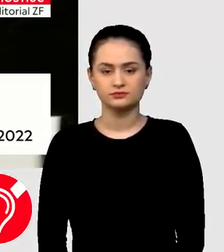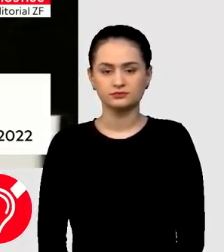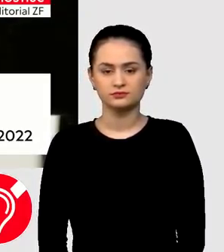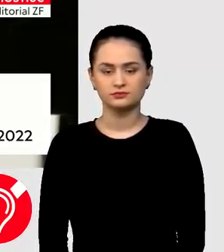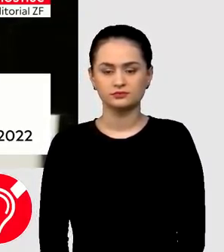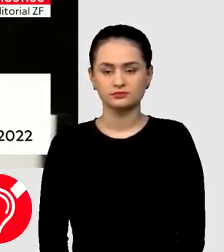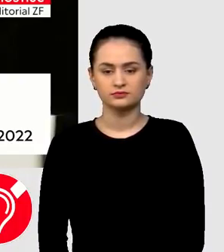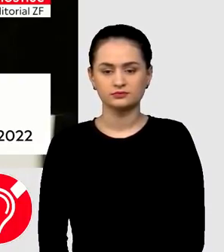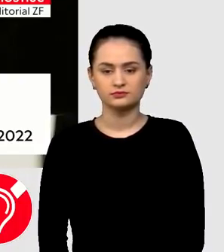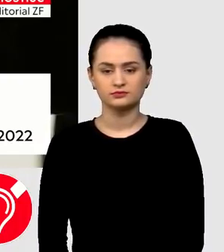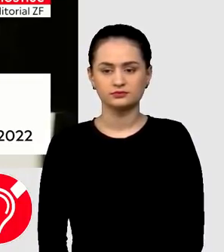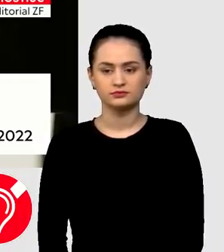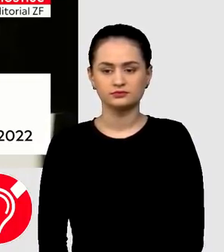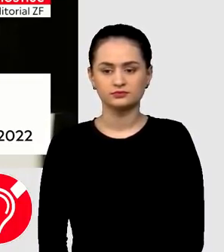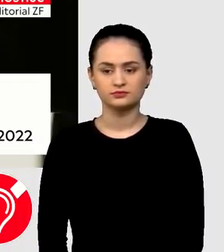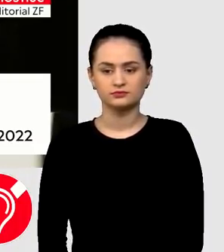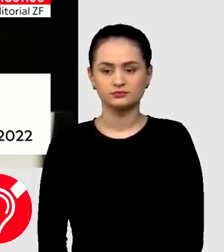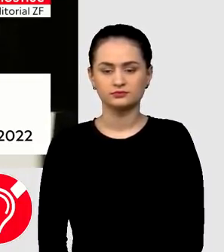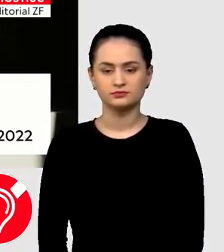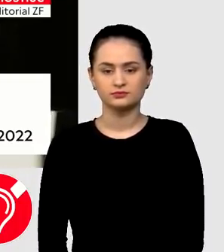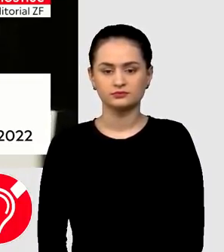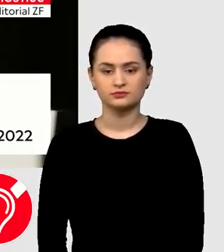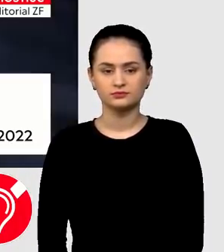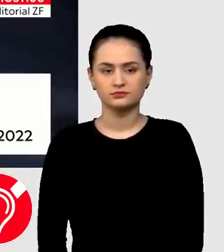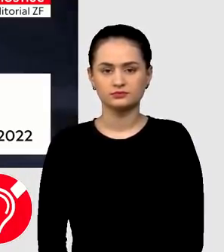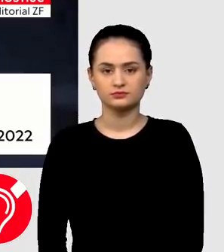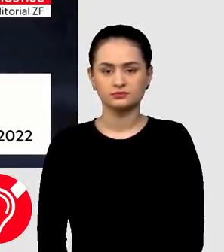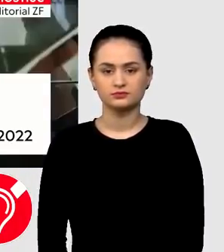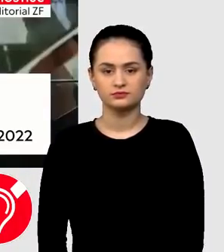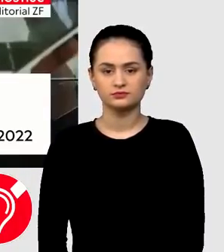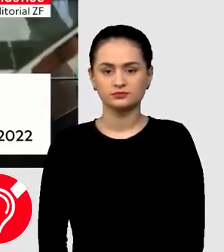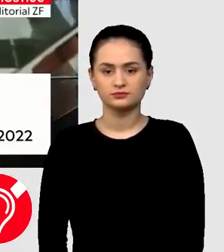sau de 2% la o inflație de 90%. Să vă mulțumim vizionare!